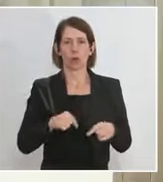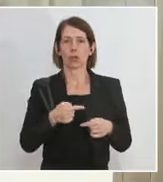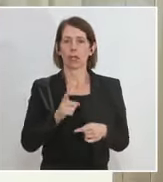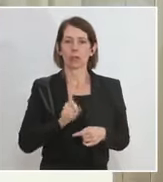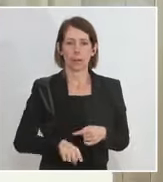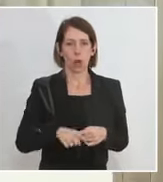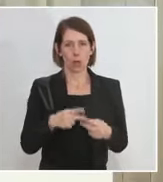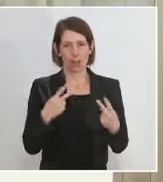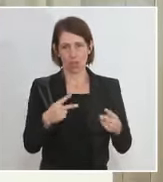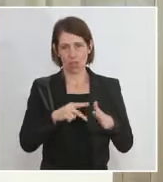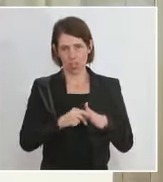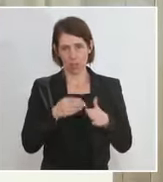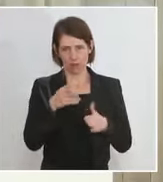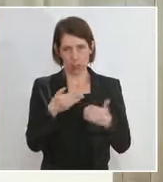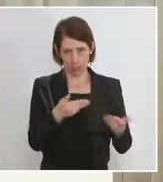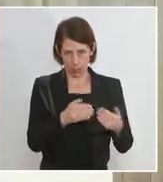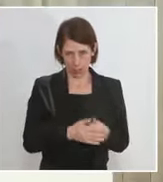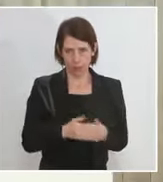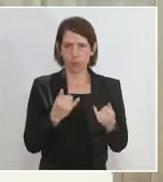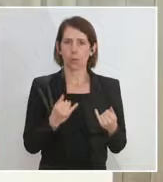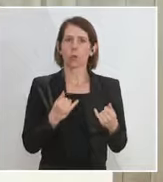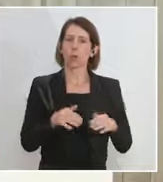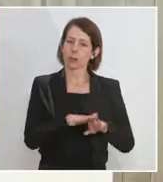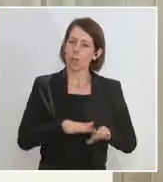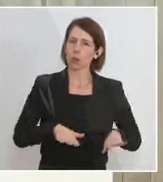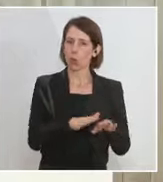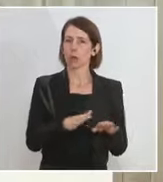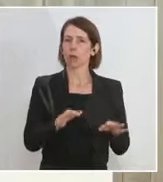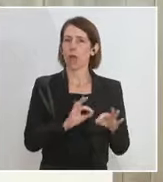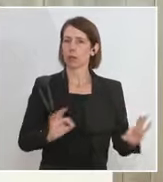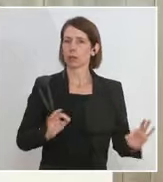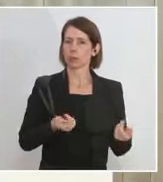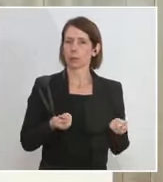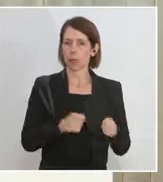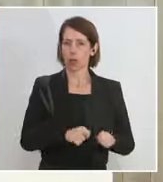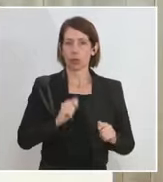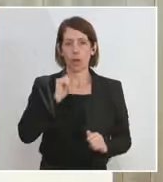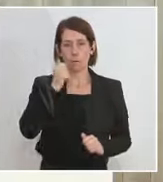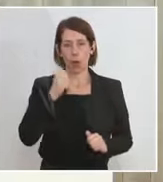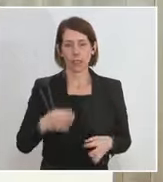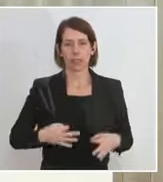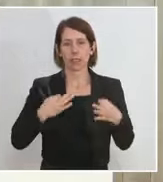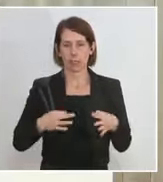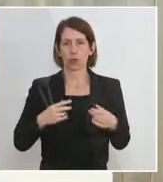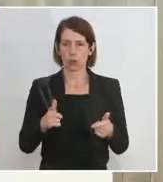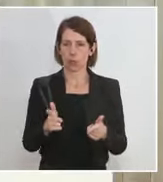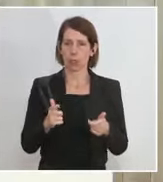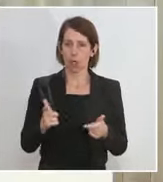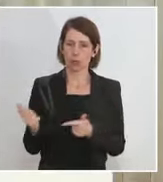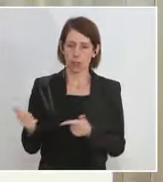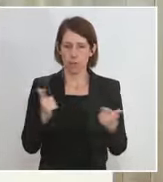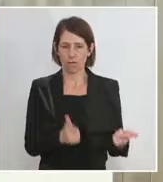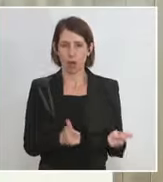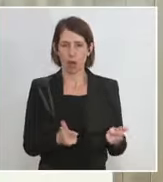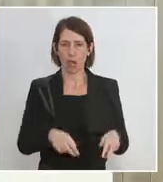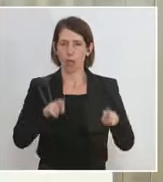wichtiges Instrument werden. Heute eben der Grundsatzbeschluss, morgen im Gesundheitsausschuss die Vorlage der rechtlichen